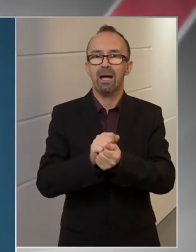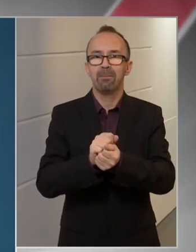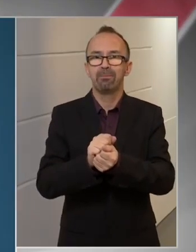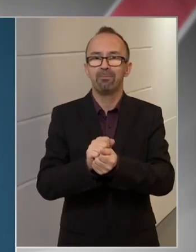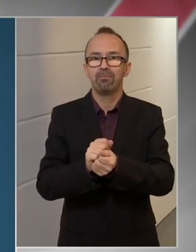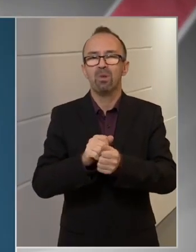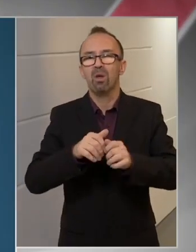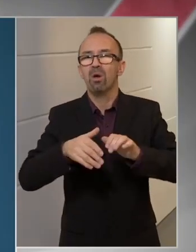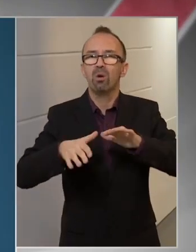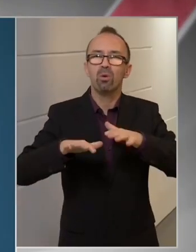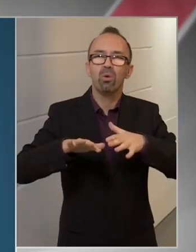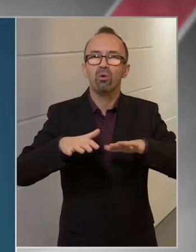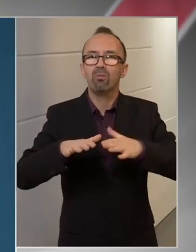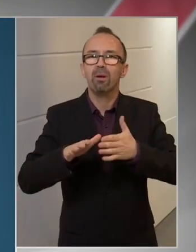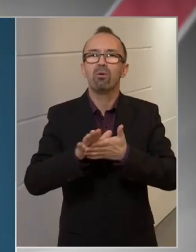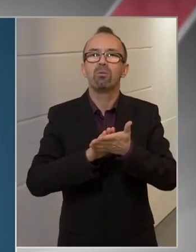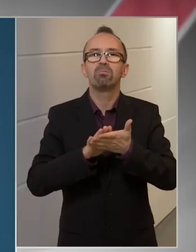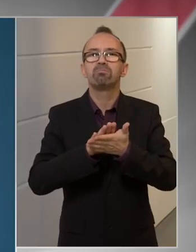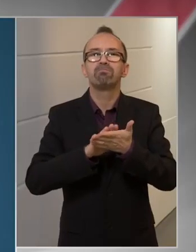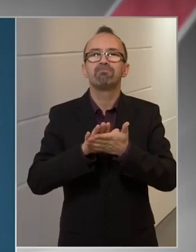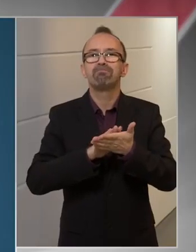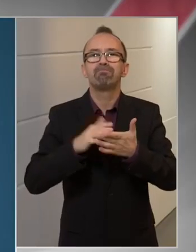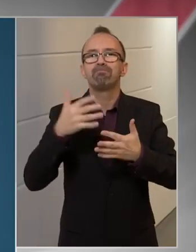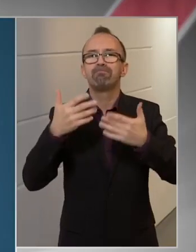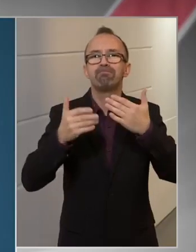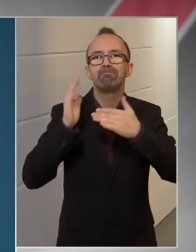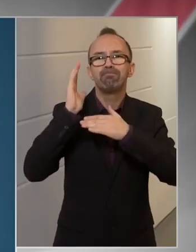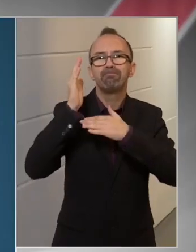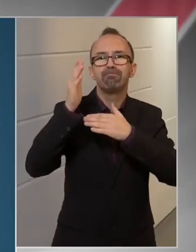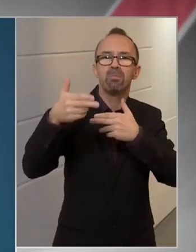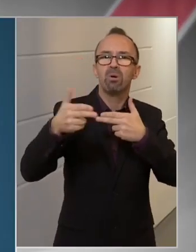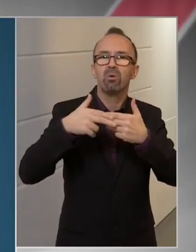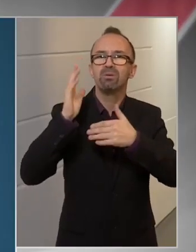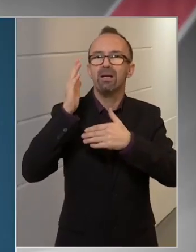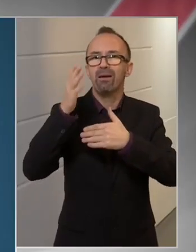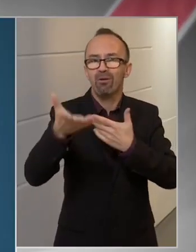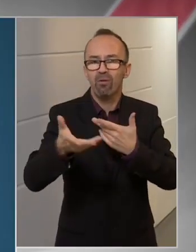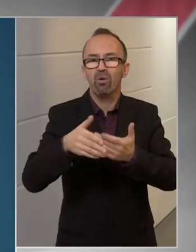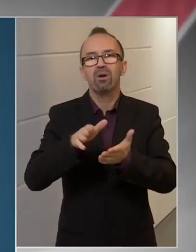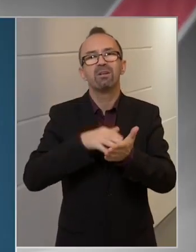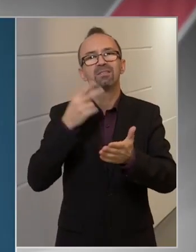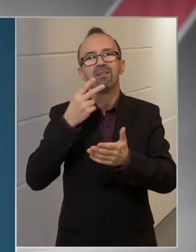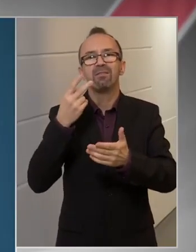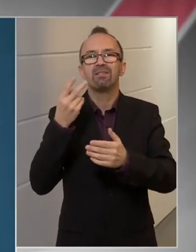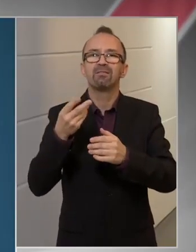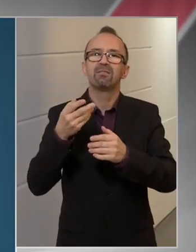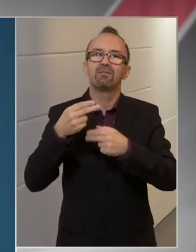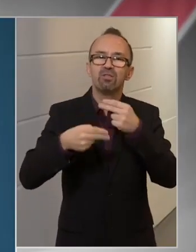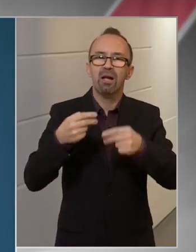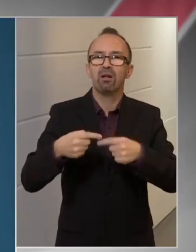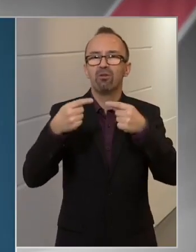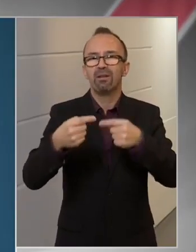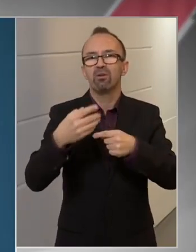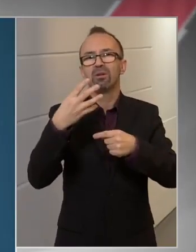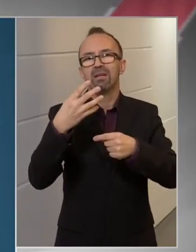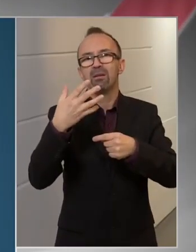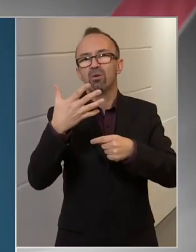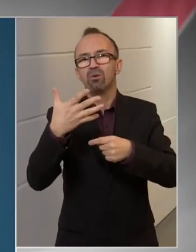nézve, hogy körülbelül mire számíthatunk a szennyvíz vizsgálatokat követő